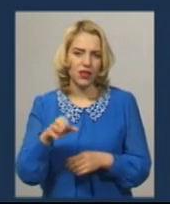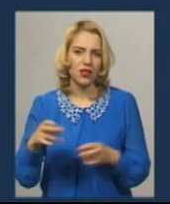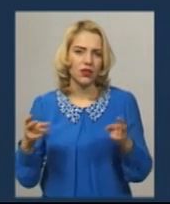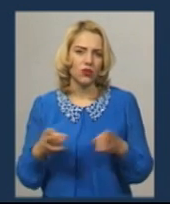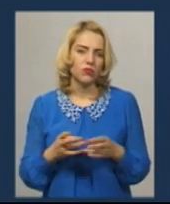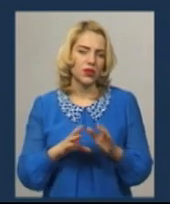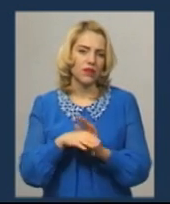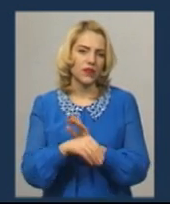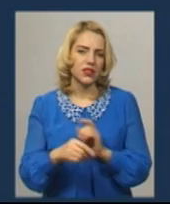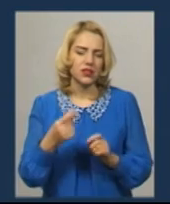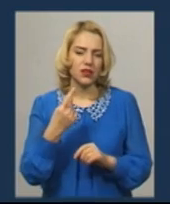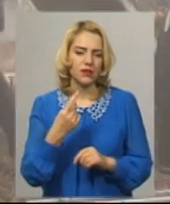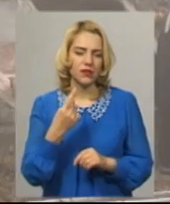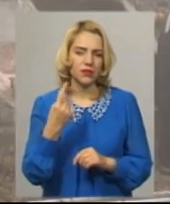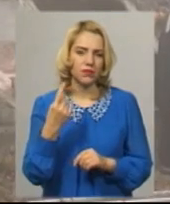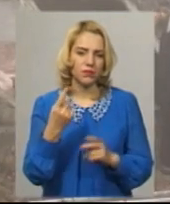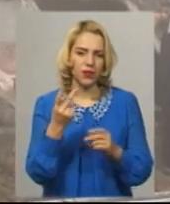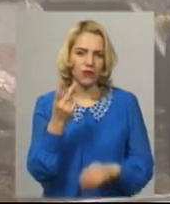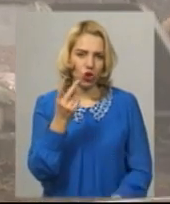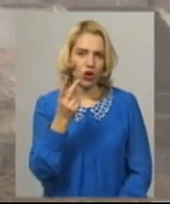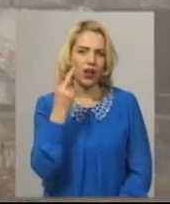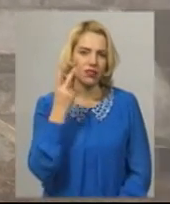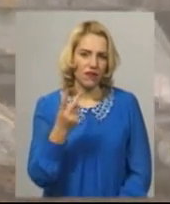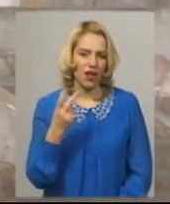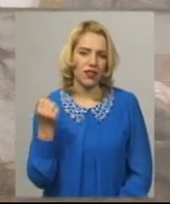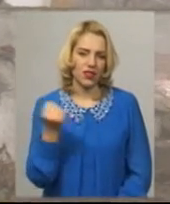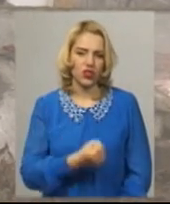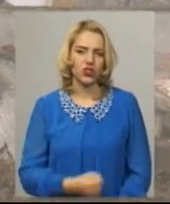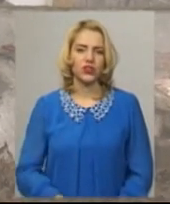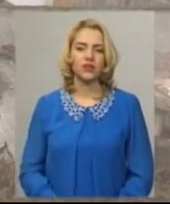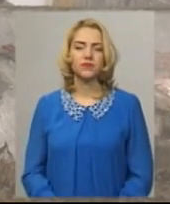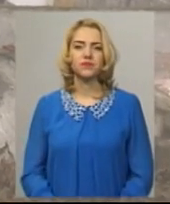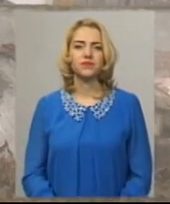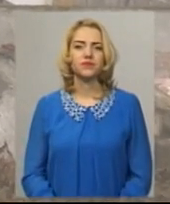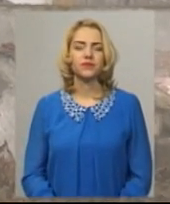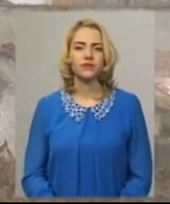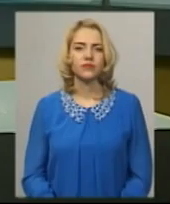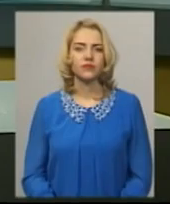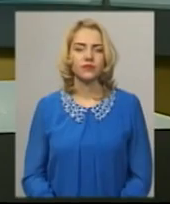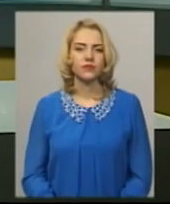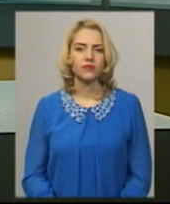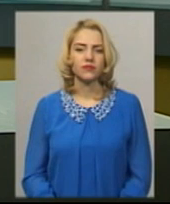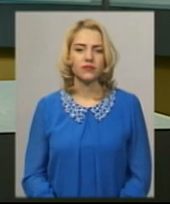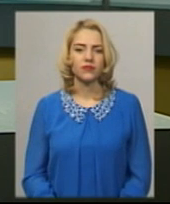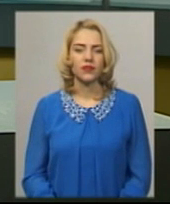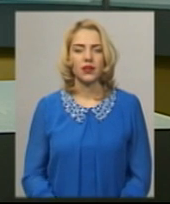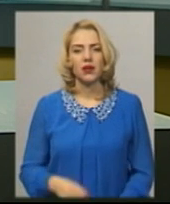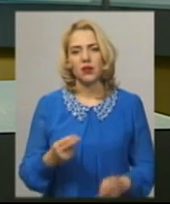необхідно в межах півтора-два тижні. Анастасія Збродова, Віктор Кривий. Новини на Суспільному. Хмельниччина.